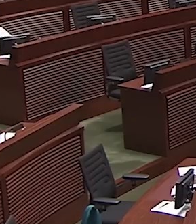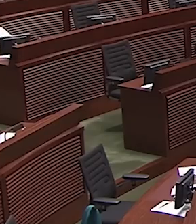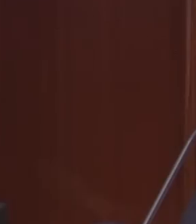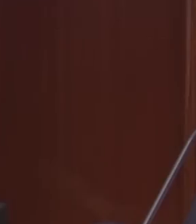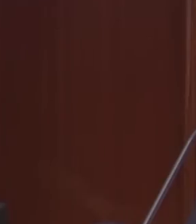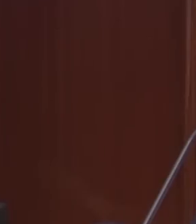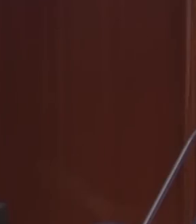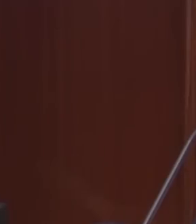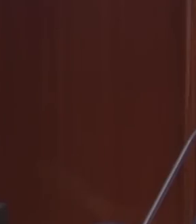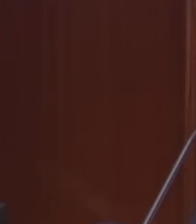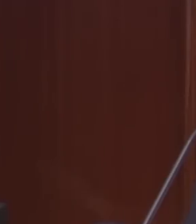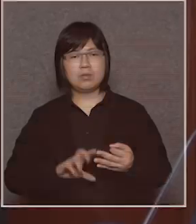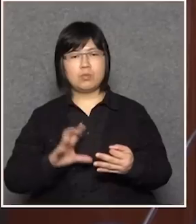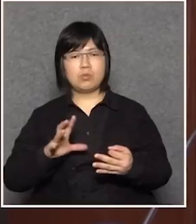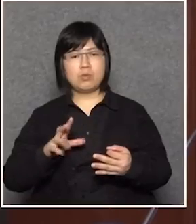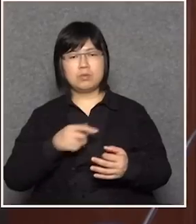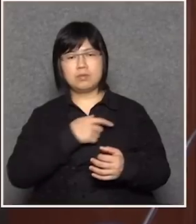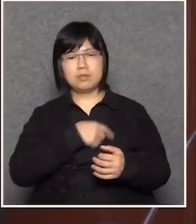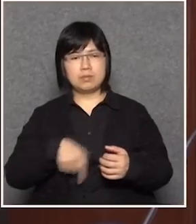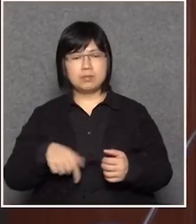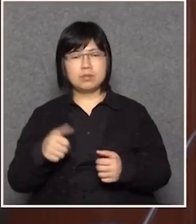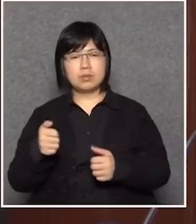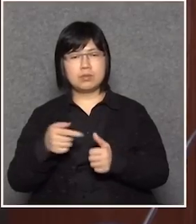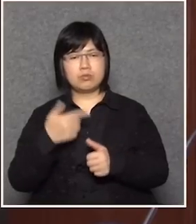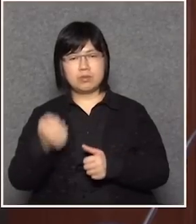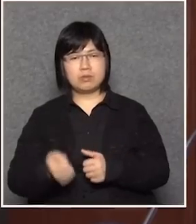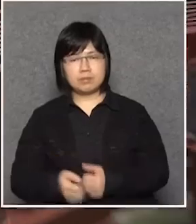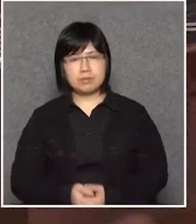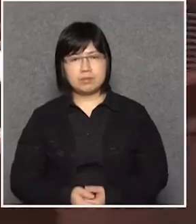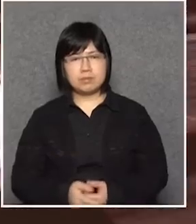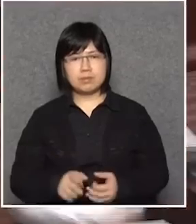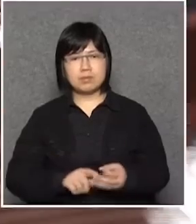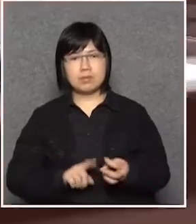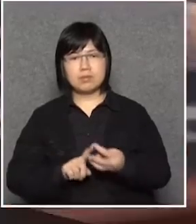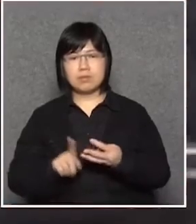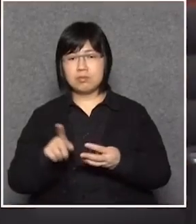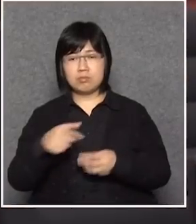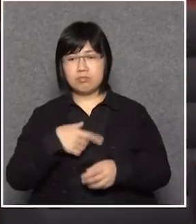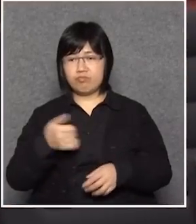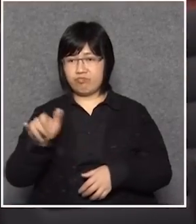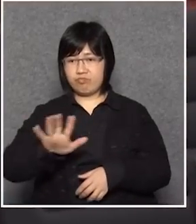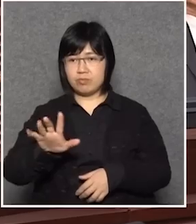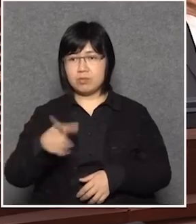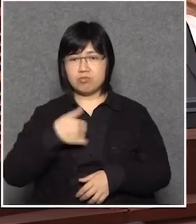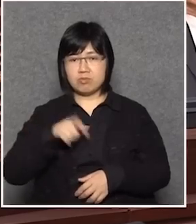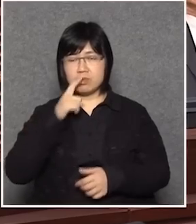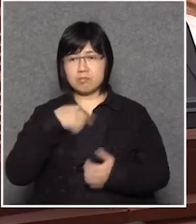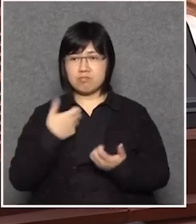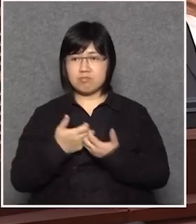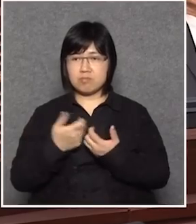黃毓民議員多謝主席黃國興議員你不要出去出去我又點人了